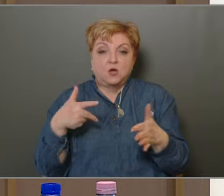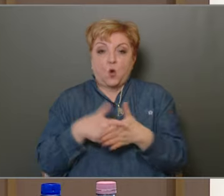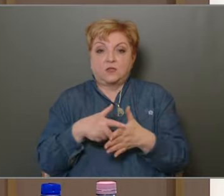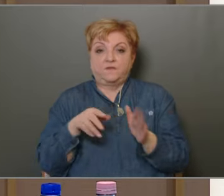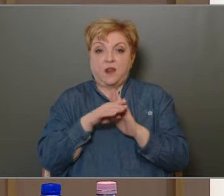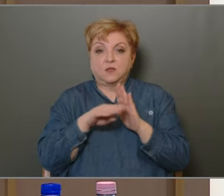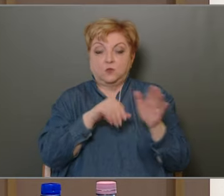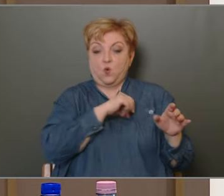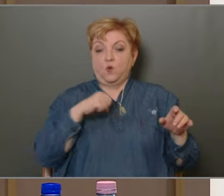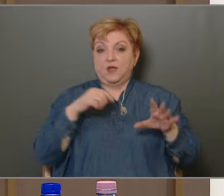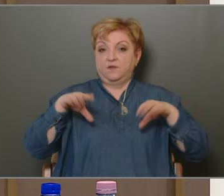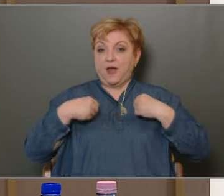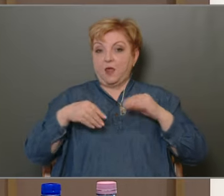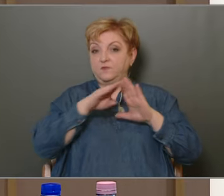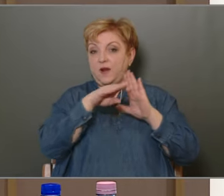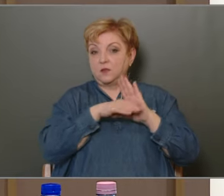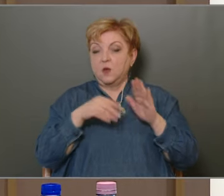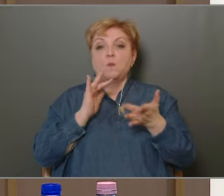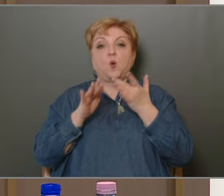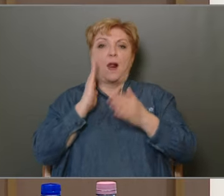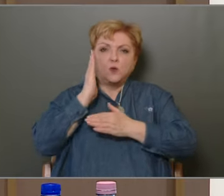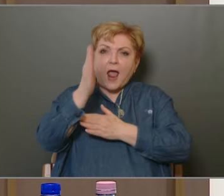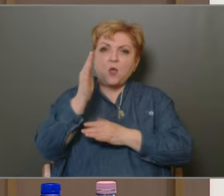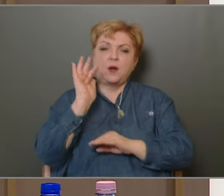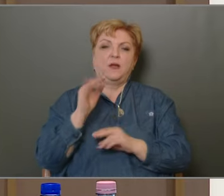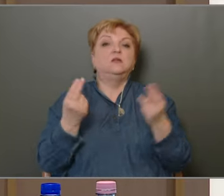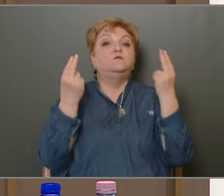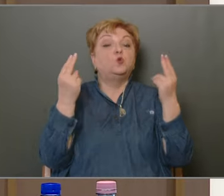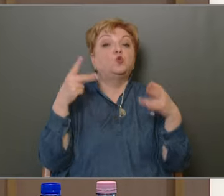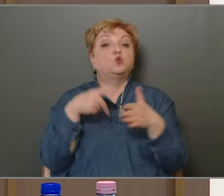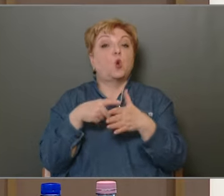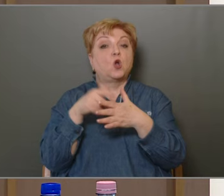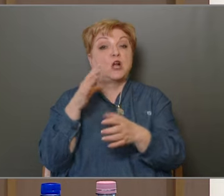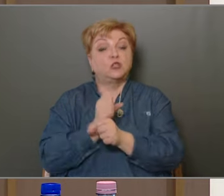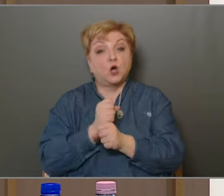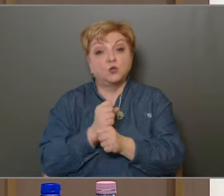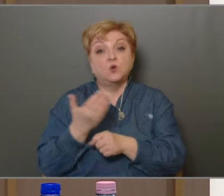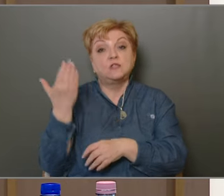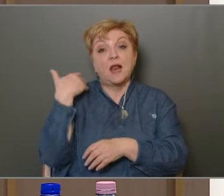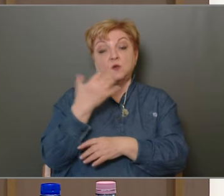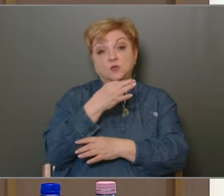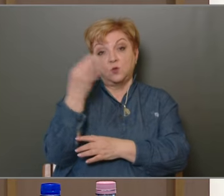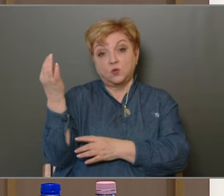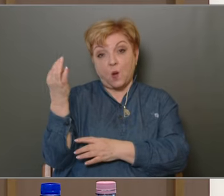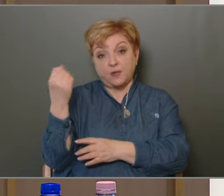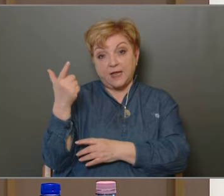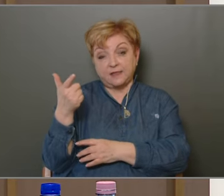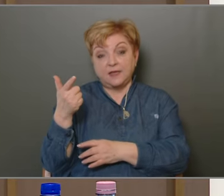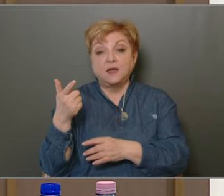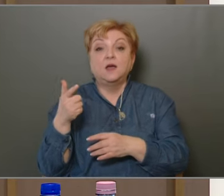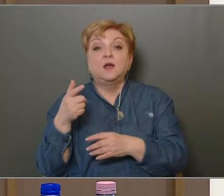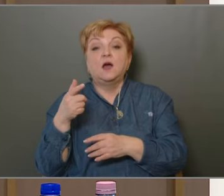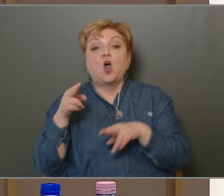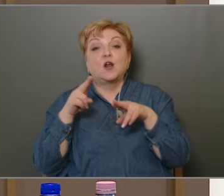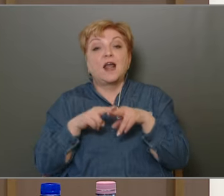amiben próbálunk előre menni Fontos dolognak tartjuk az előző napi rendben is, hogy a rendvédelmi szerveknek az anyagi